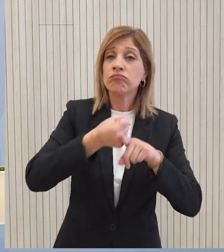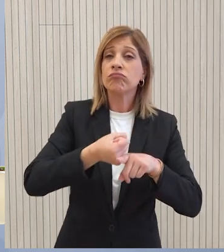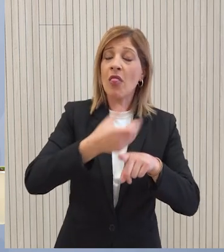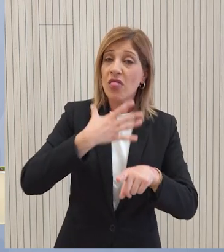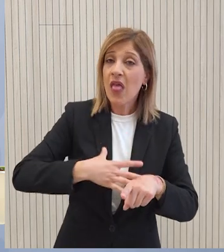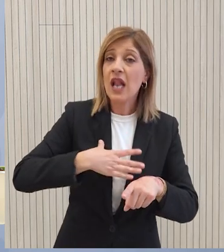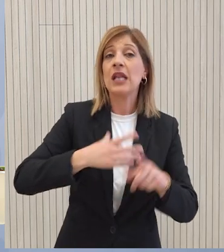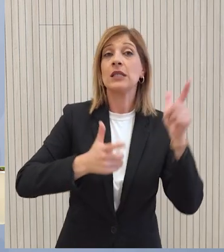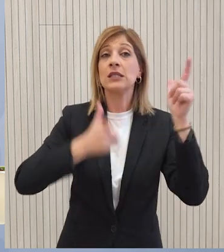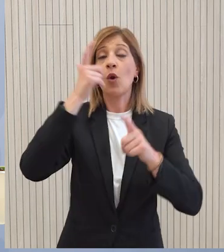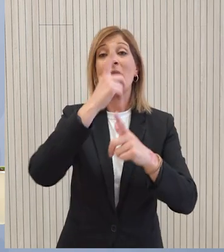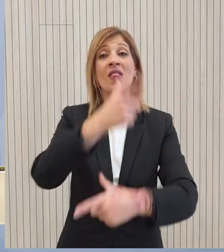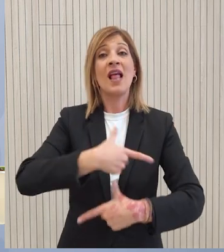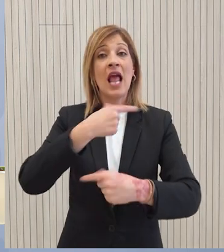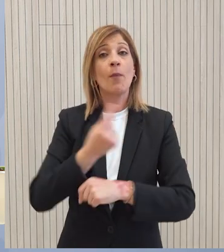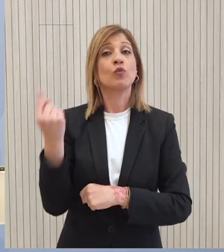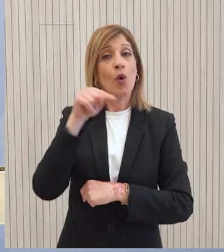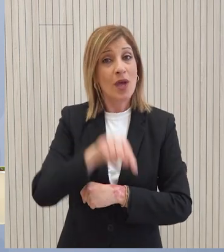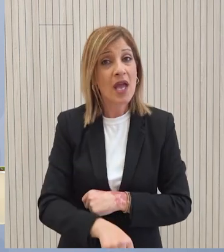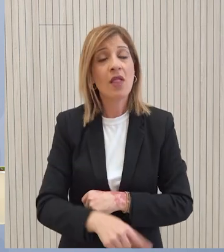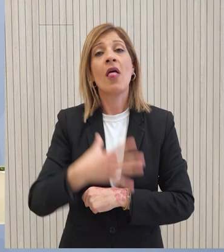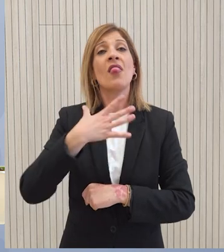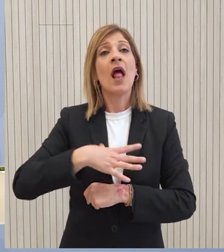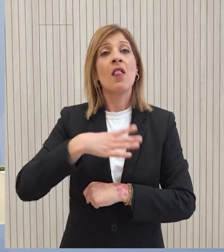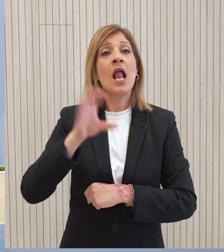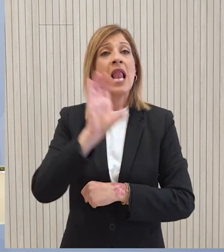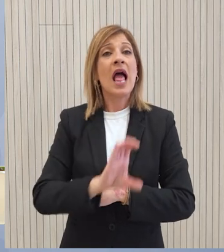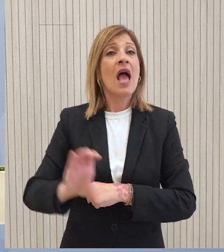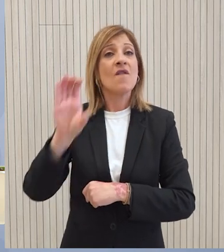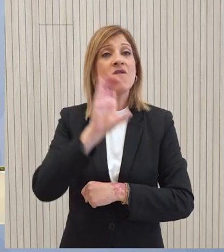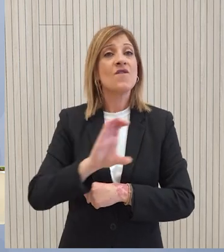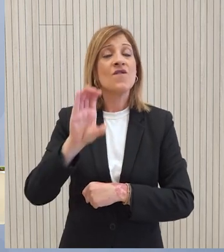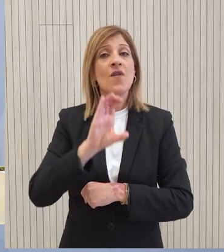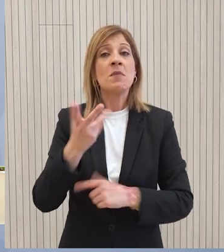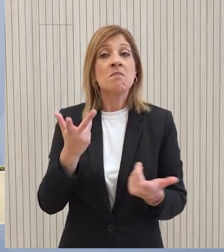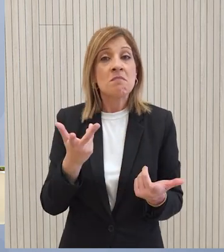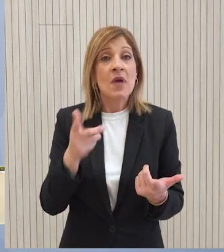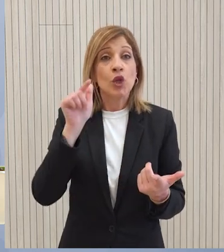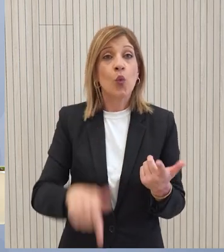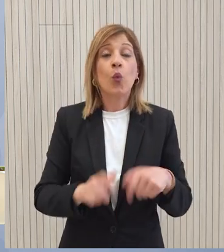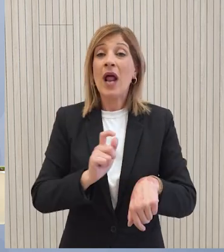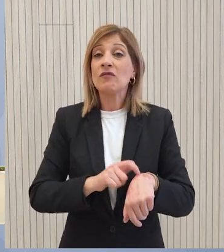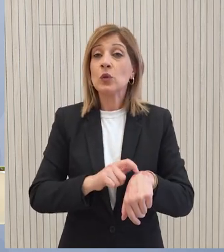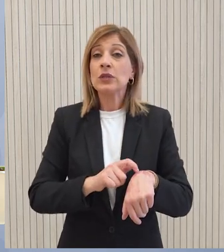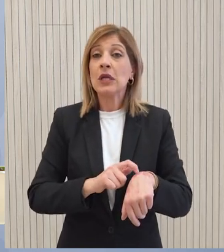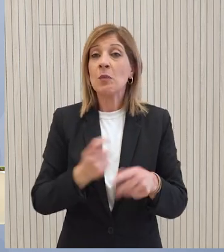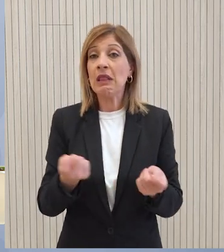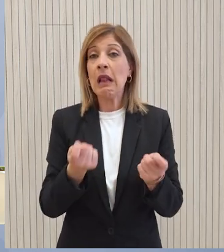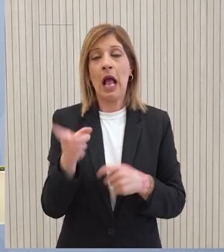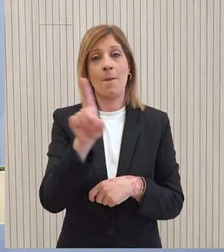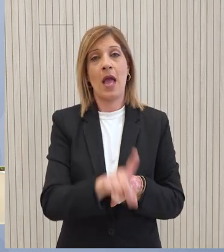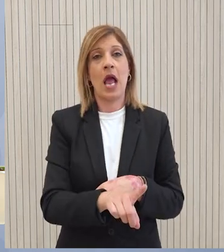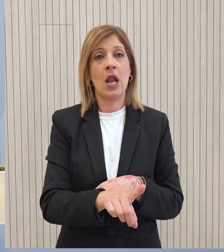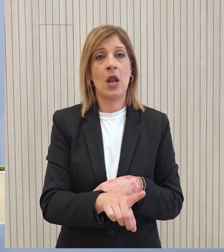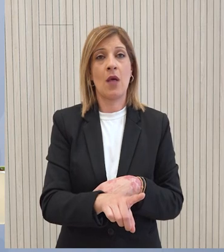υπάρξει συνέχιση των συνομιλιών Αυτή τη στιγμή τι άλλο απομένει να κάνετε γιατί